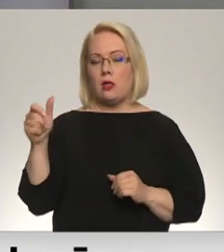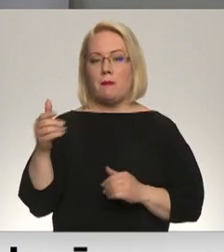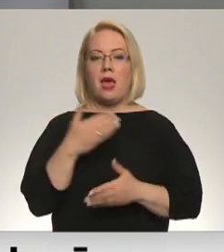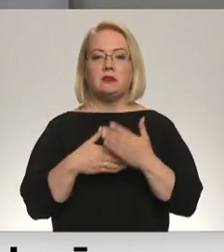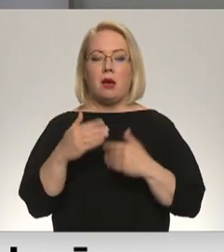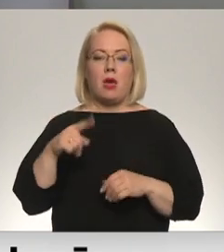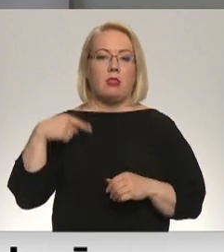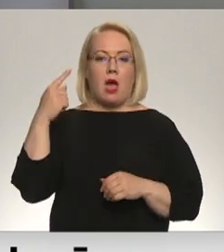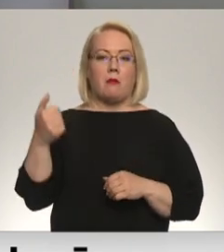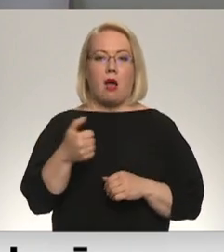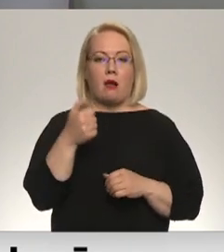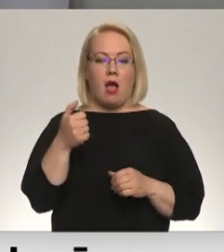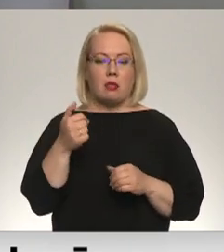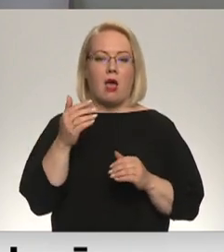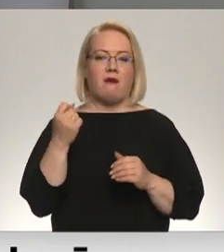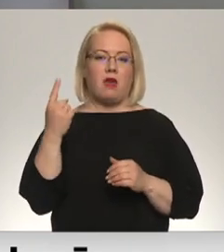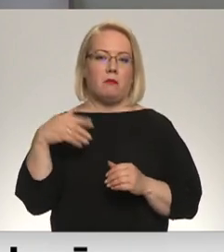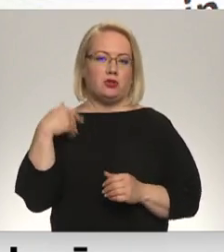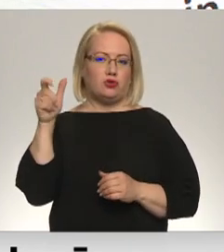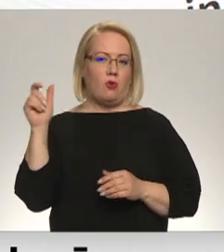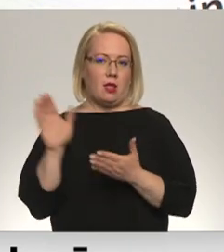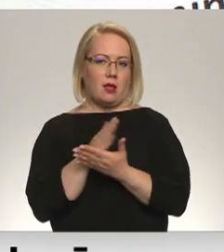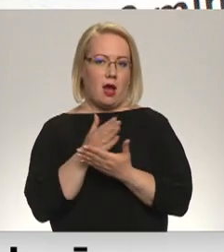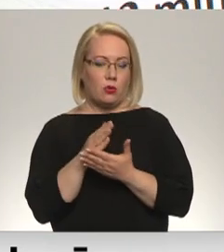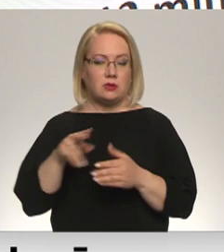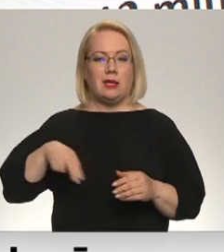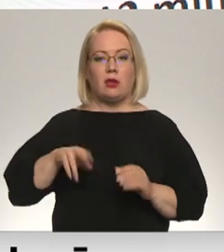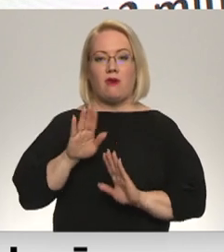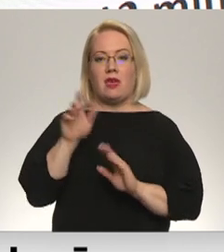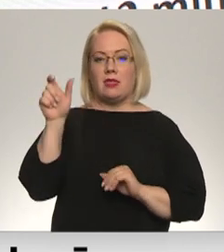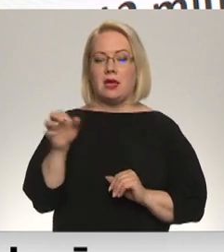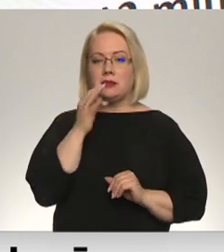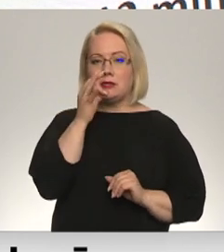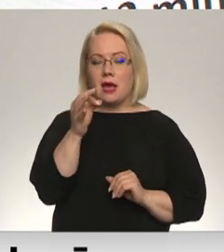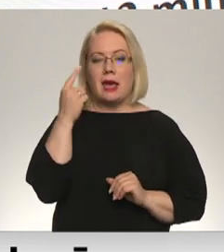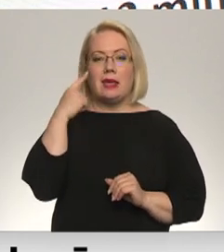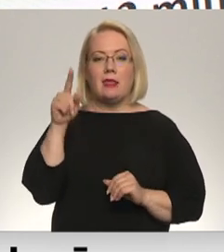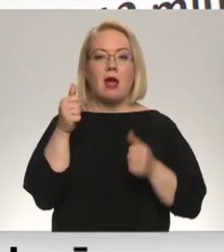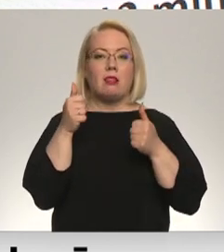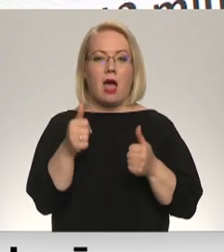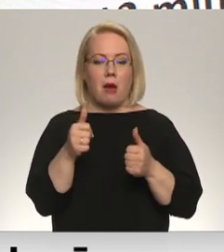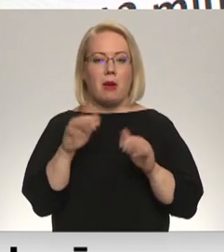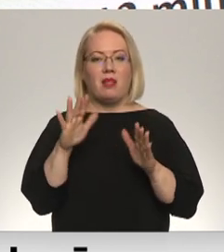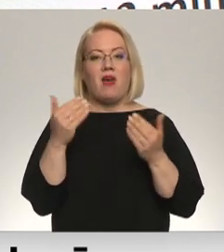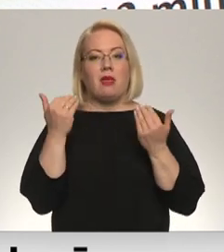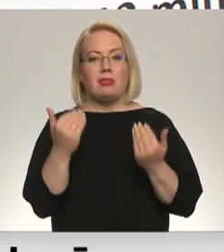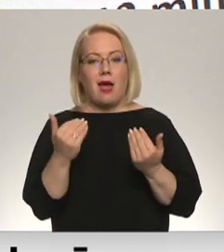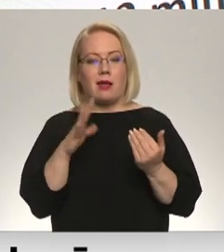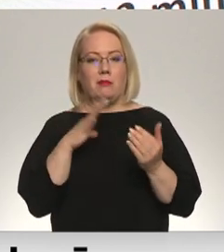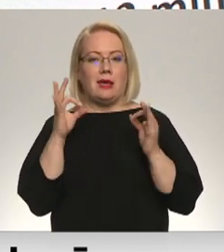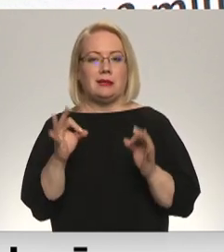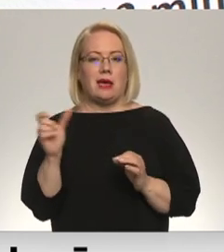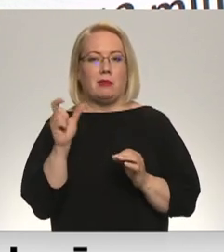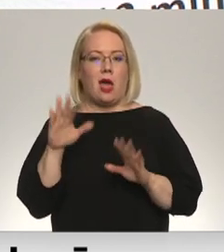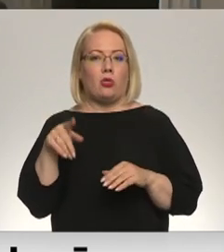nākamo gadu atstājuši 11 skolēni. Direktors vietniec norāda, ka ideja ir laba, bet šaubās, ka tagad bija īstais brīdis, to ieviest, jo